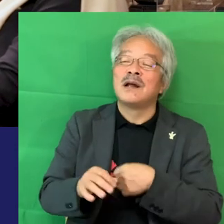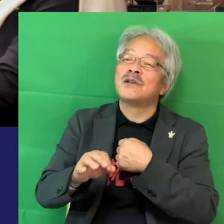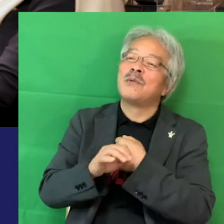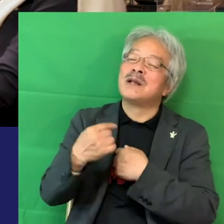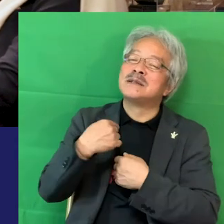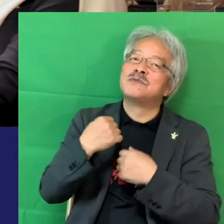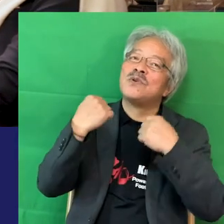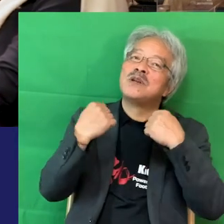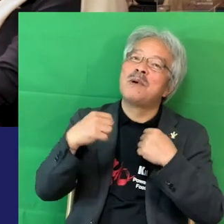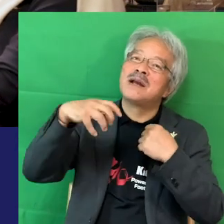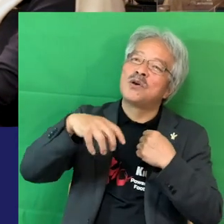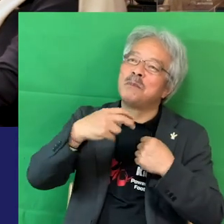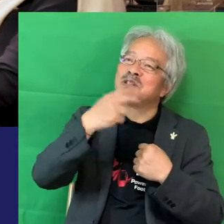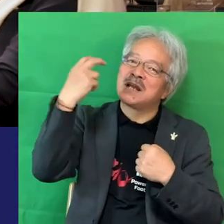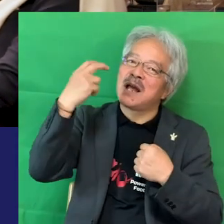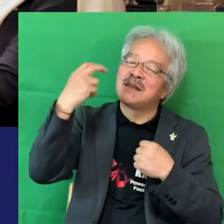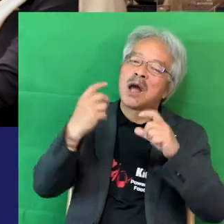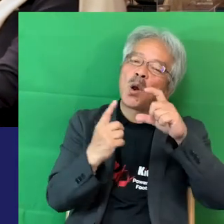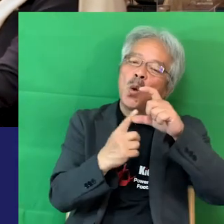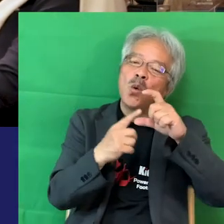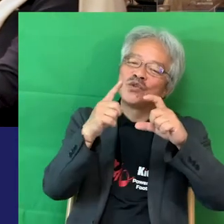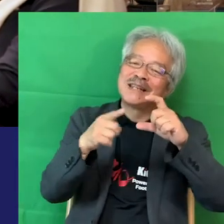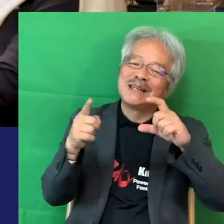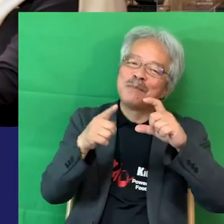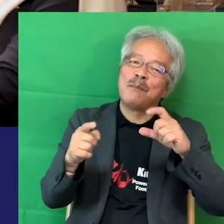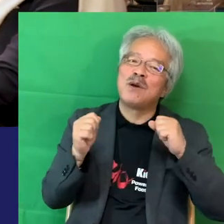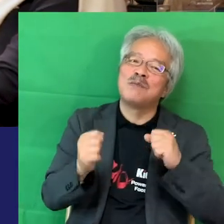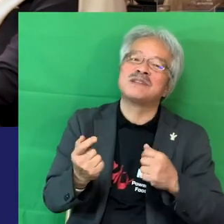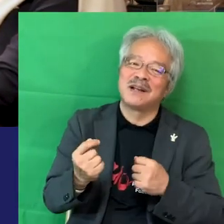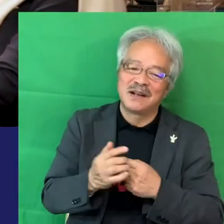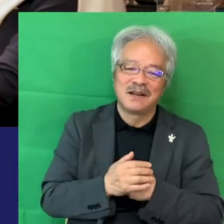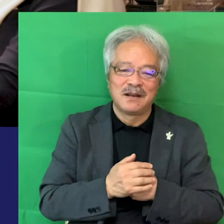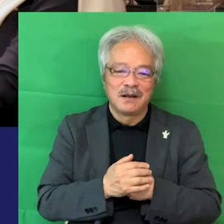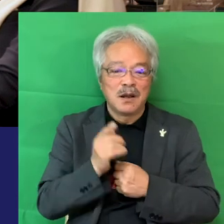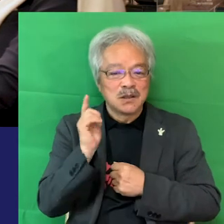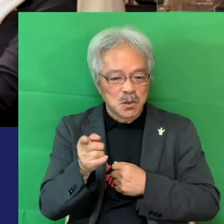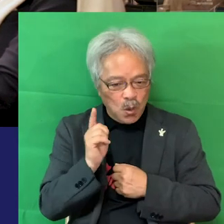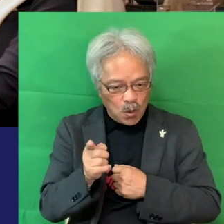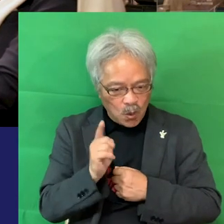ーパーの方とか居場所ですよね居場所は重要